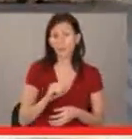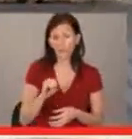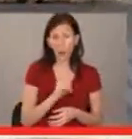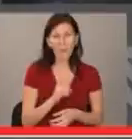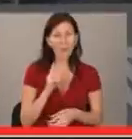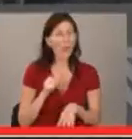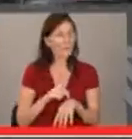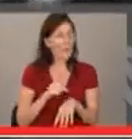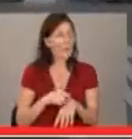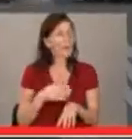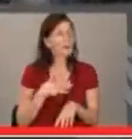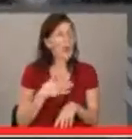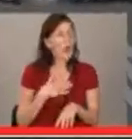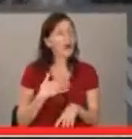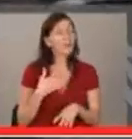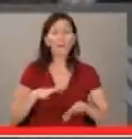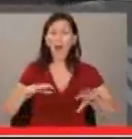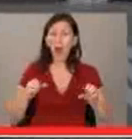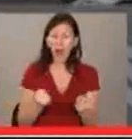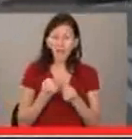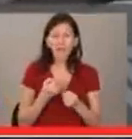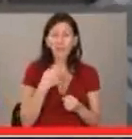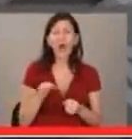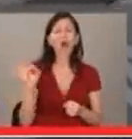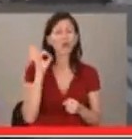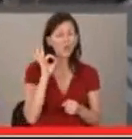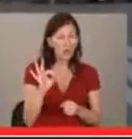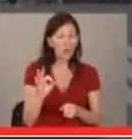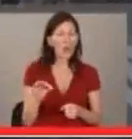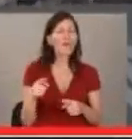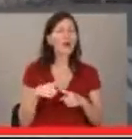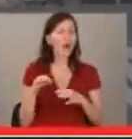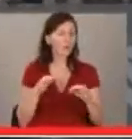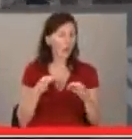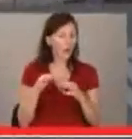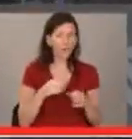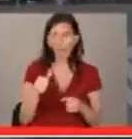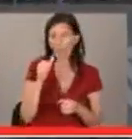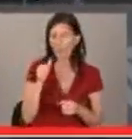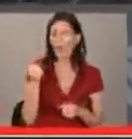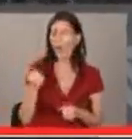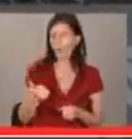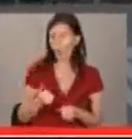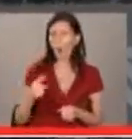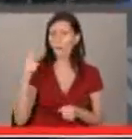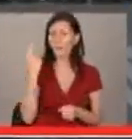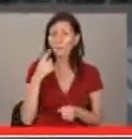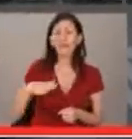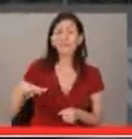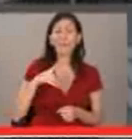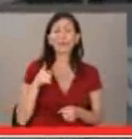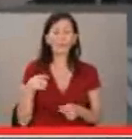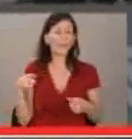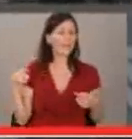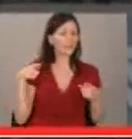момента върви една акция за нулева толерантност за употребата на алкохол. И на първо място това се